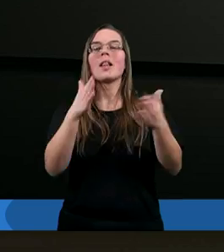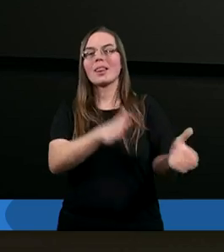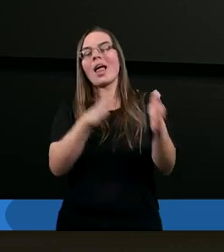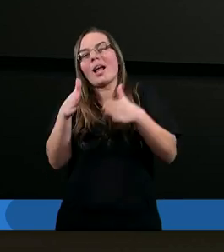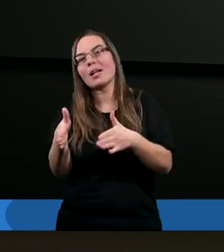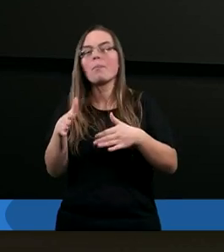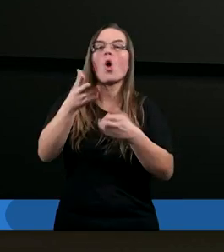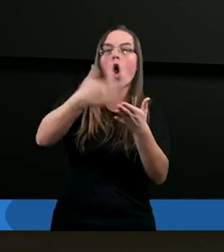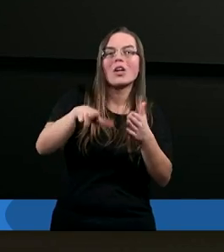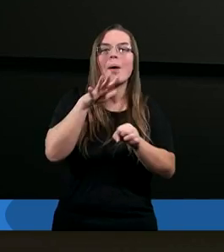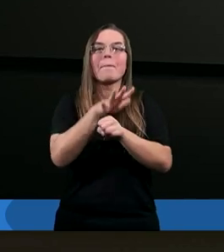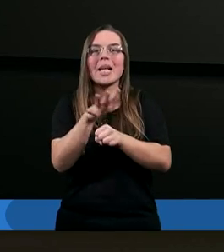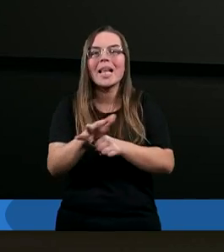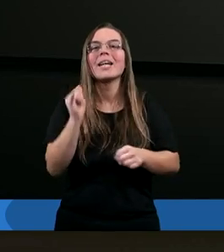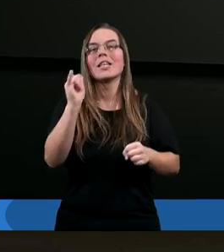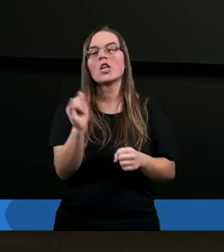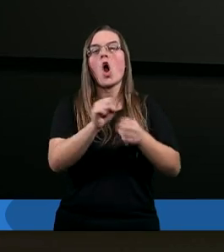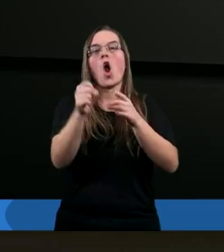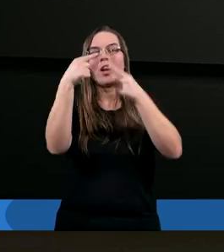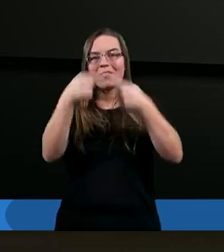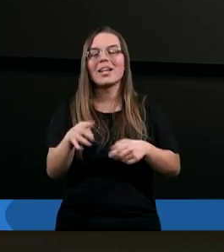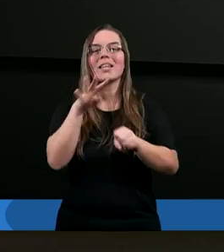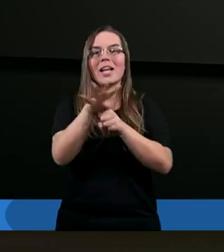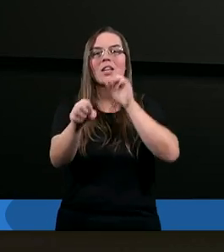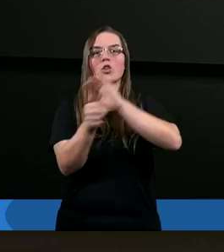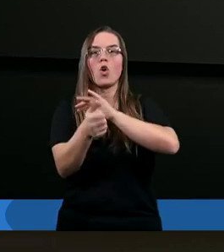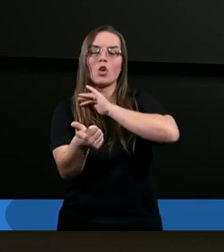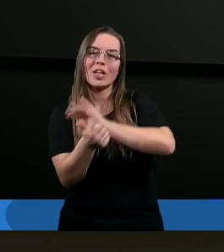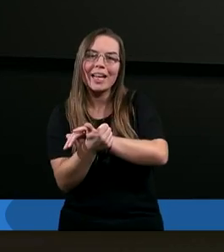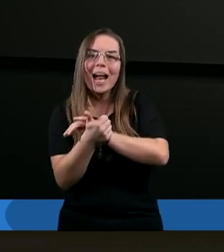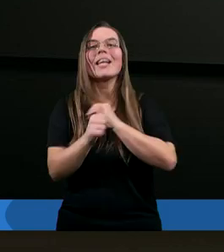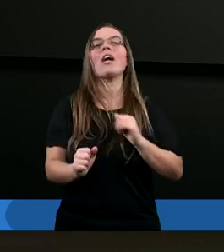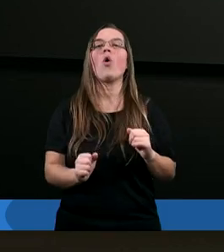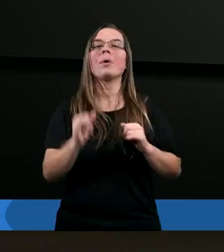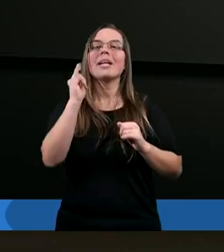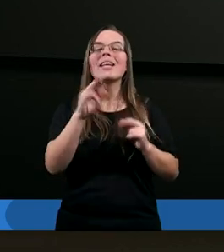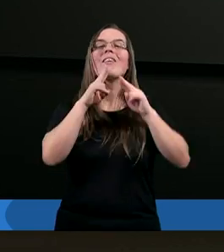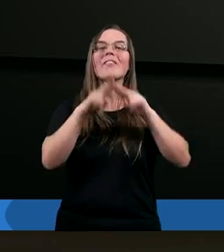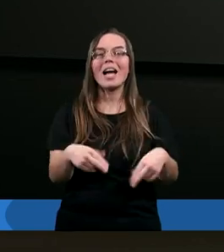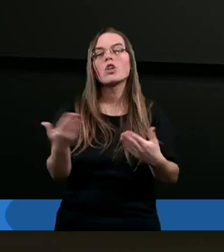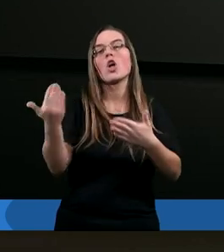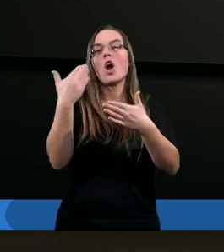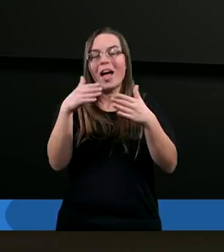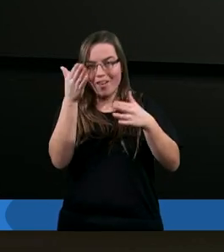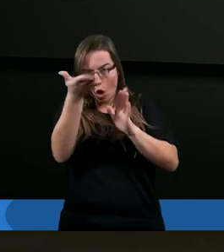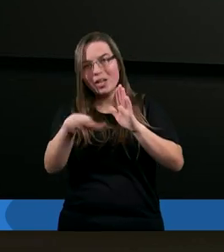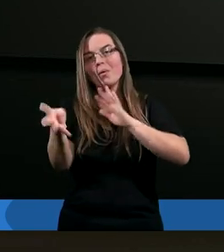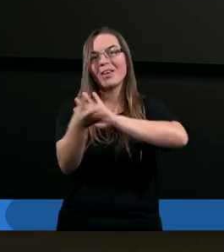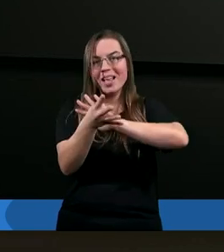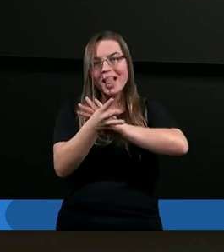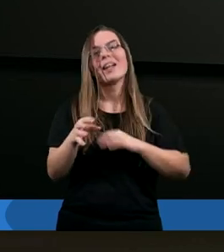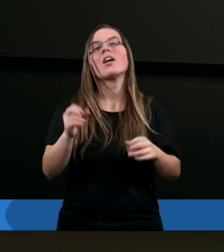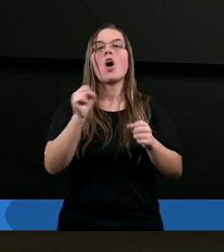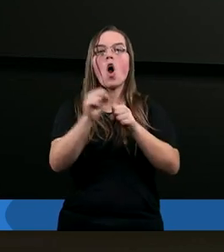następnie rozdział piętnasty i od wiersza czternastego do szesnastego i wreszcie rozdział dziewiętnasty